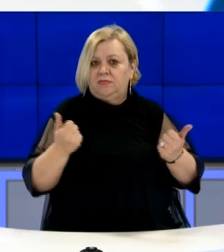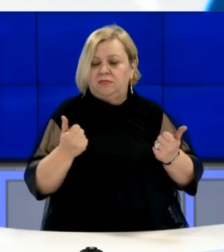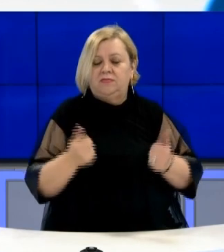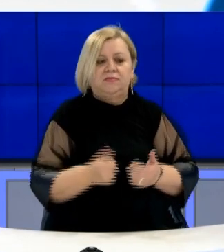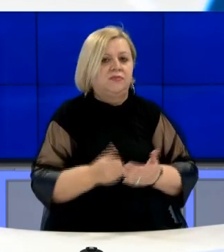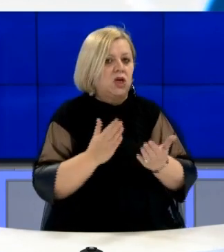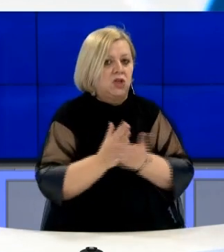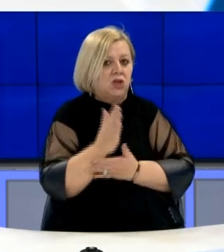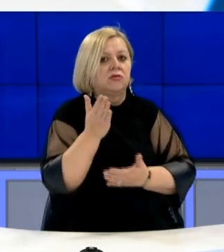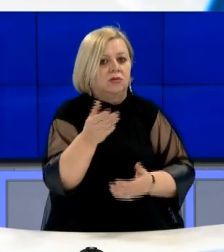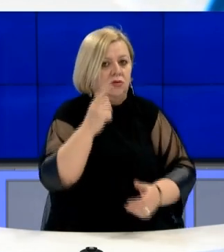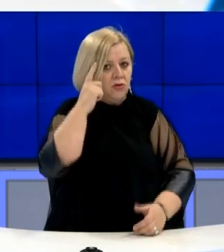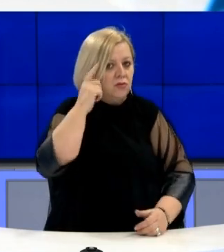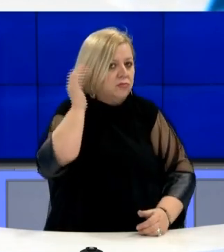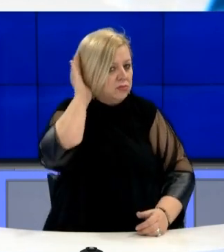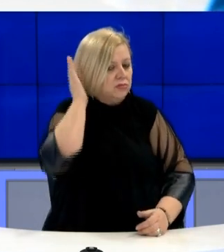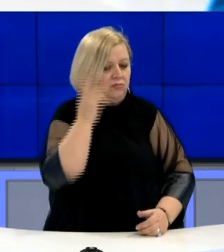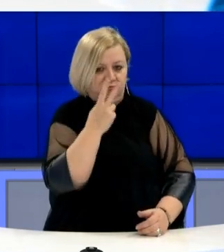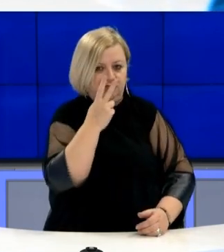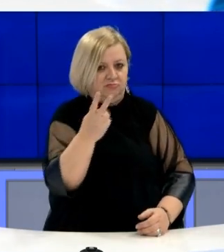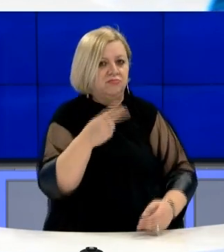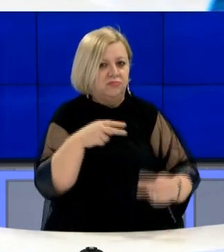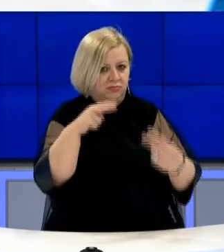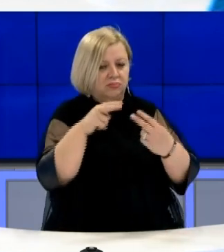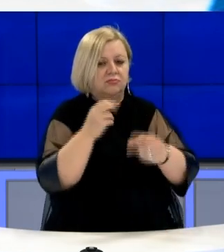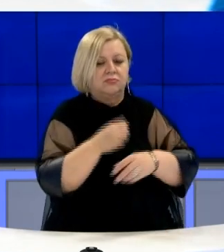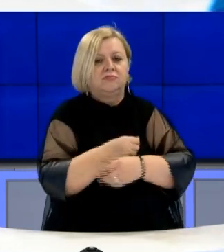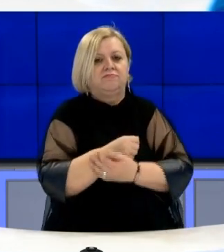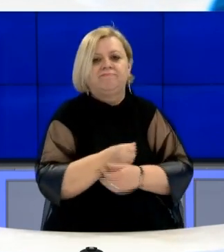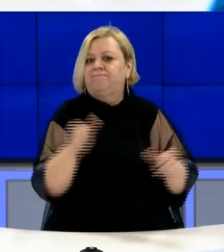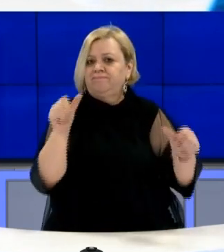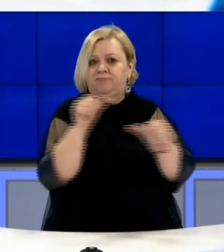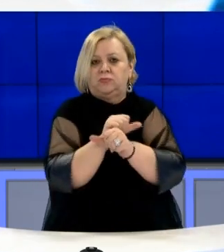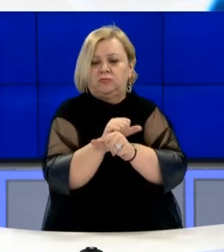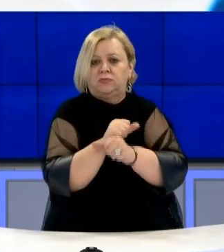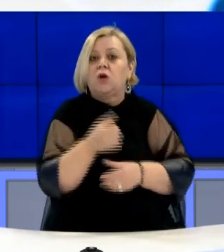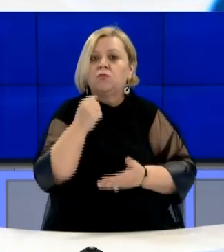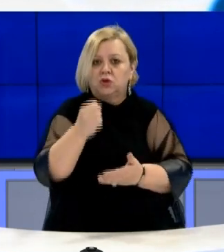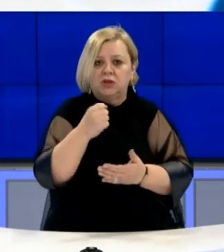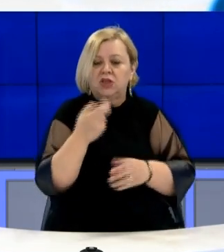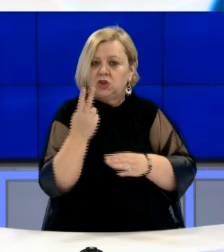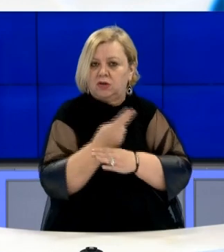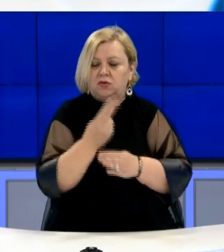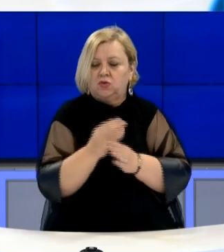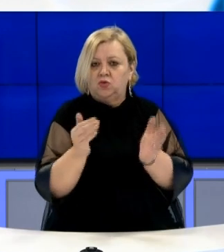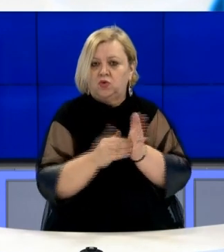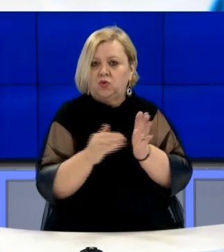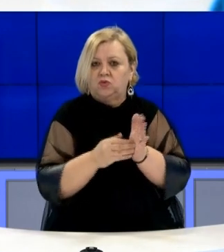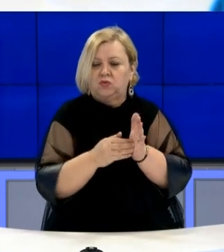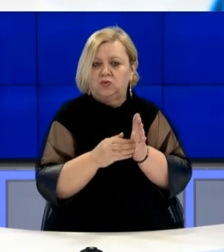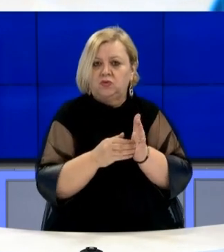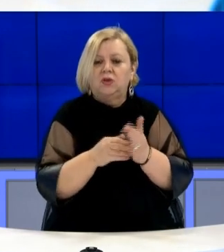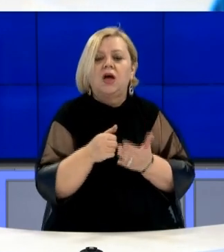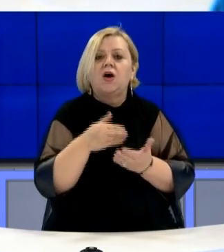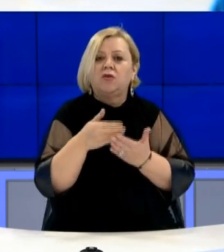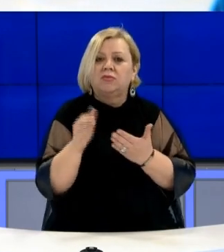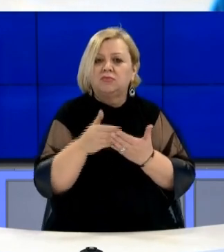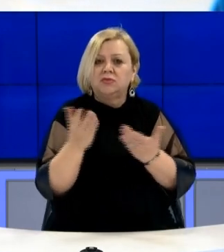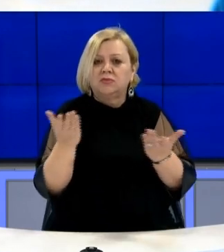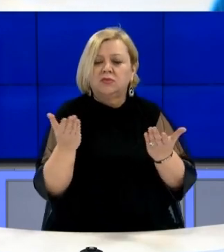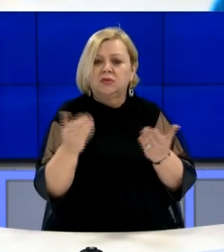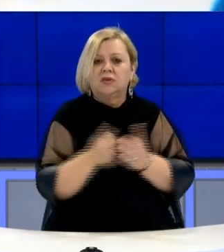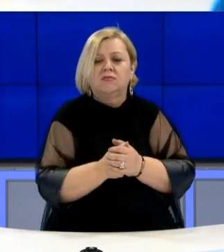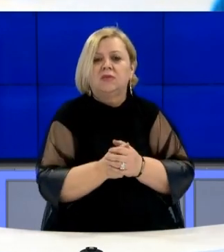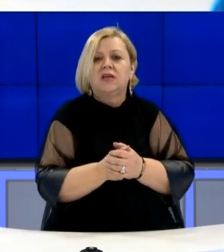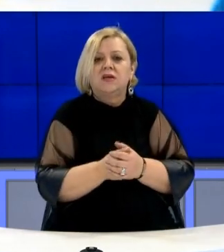Qasja juaj kryeministër ka shi invalidëve të luftës është gabim, sëpse bugjeti shtetit nuk duhet të të kurët në protezat e atyre që i lanë